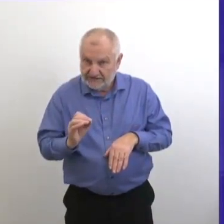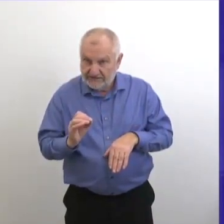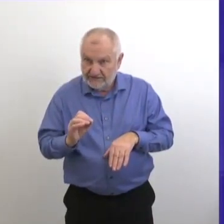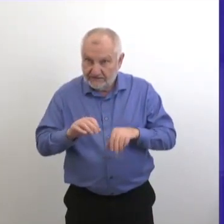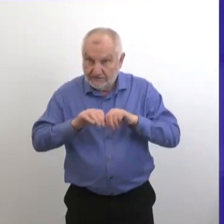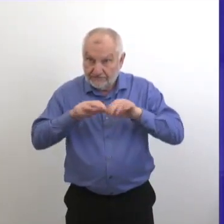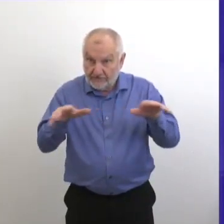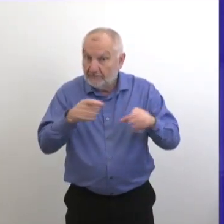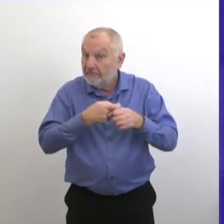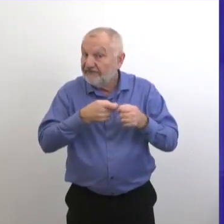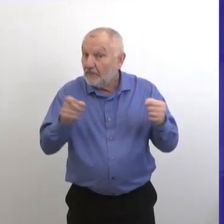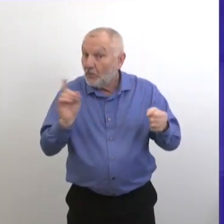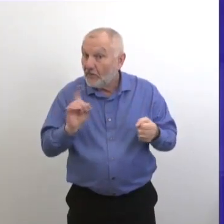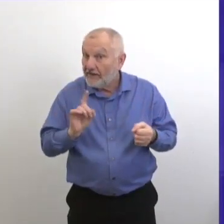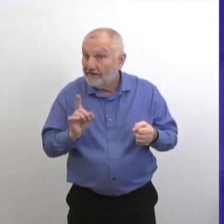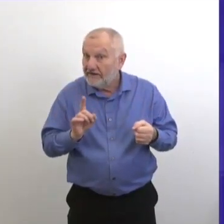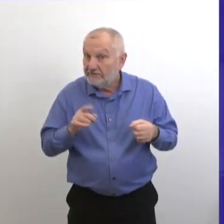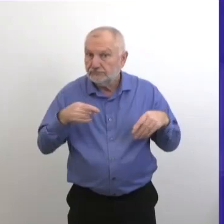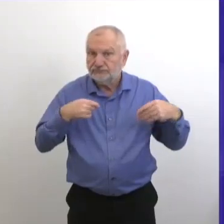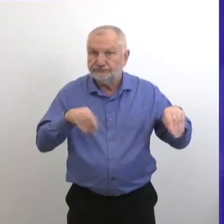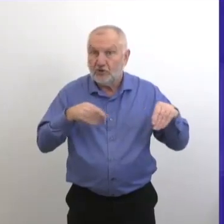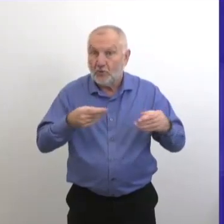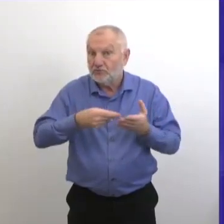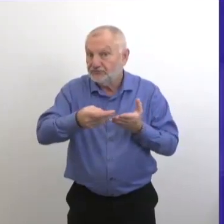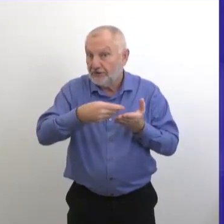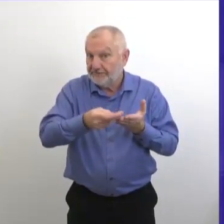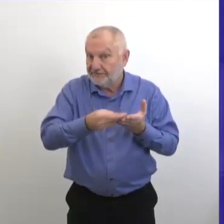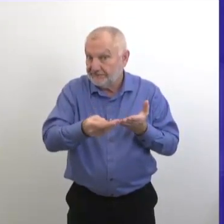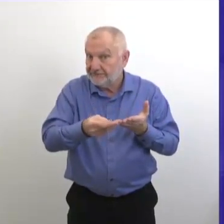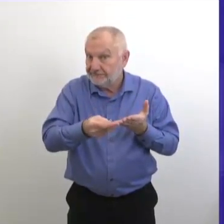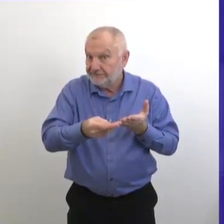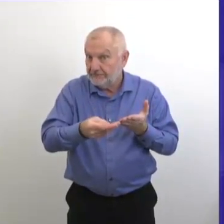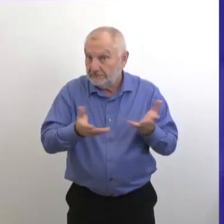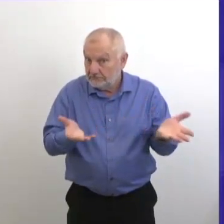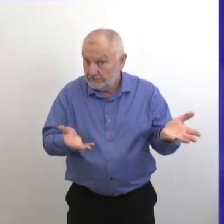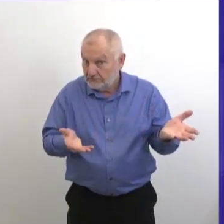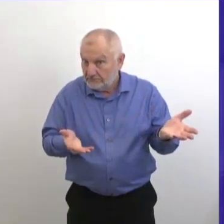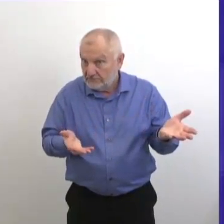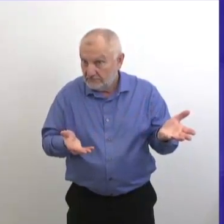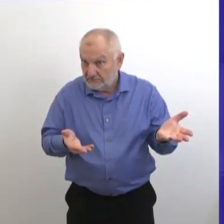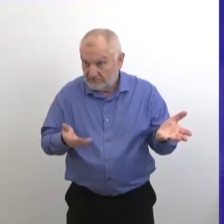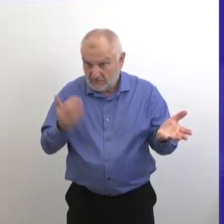venaient les nouvelles infections comme par exemple 1,1% venaient des détaillants.